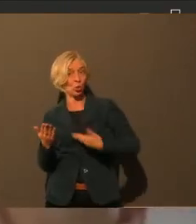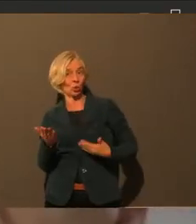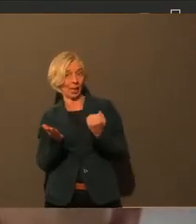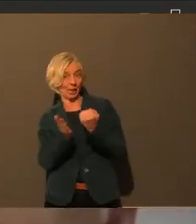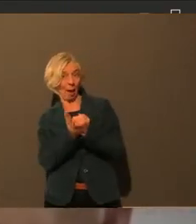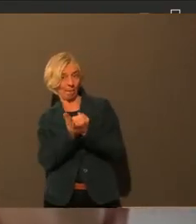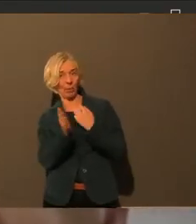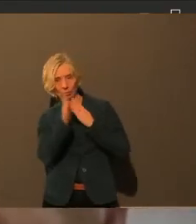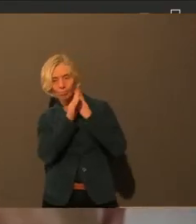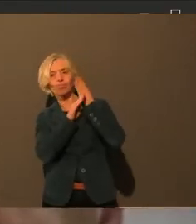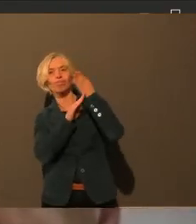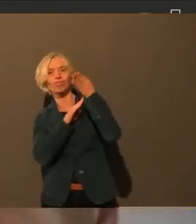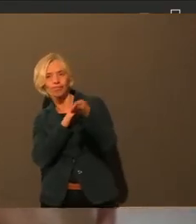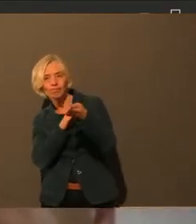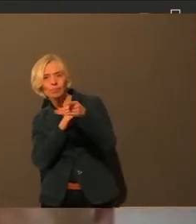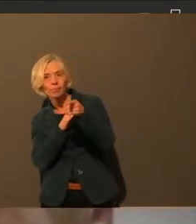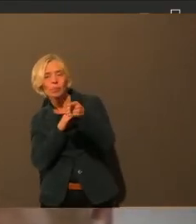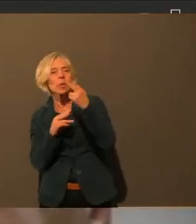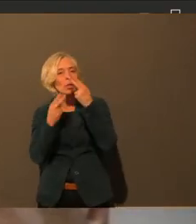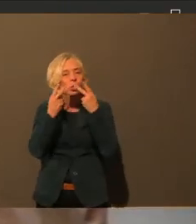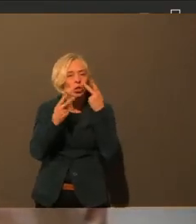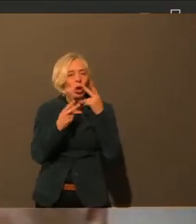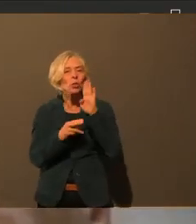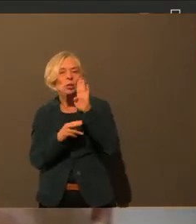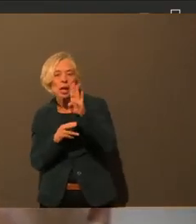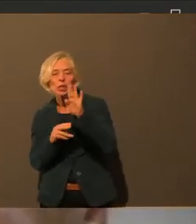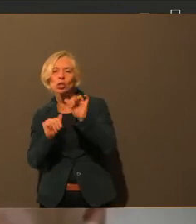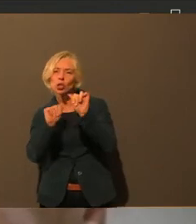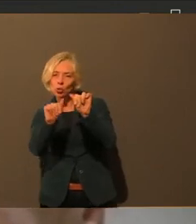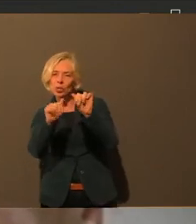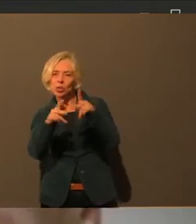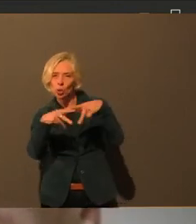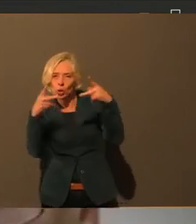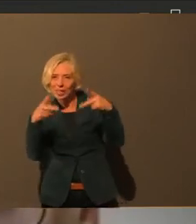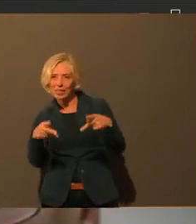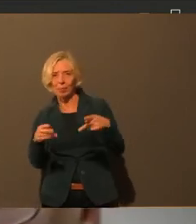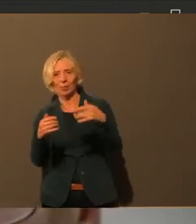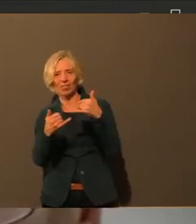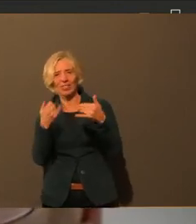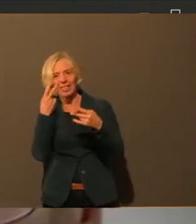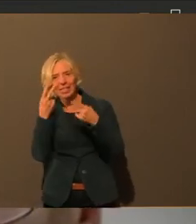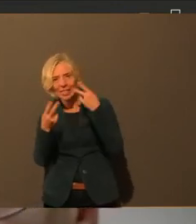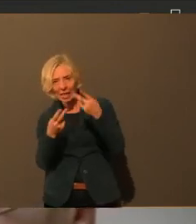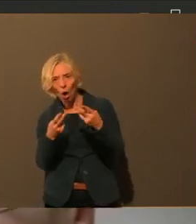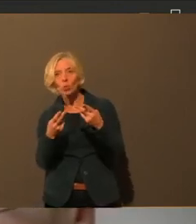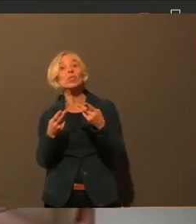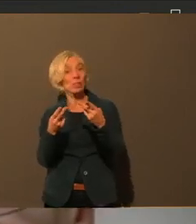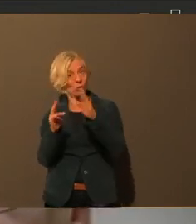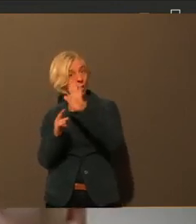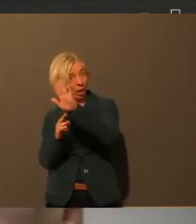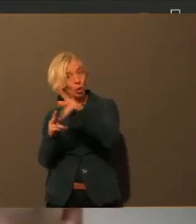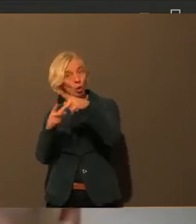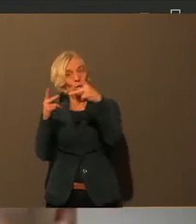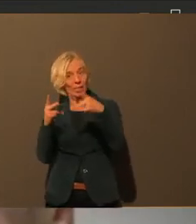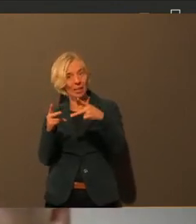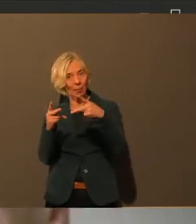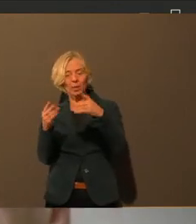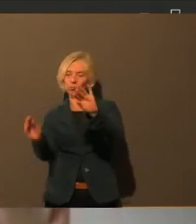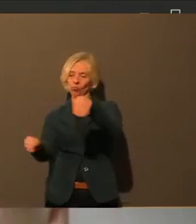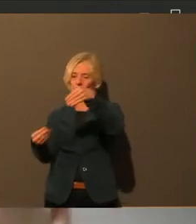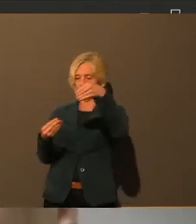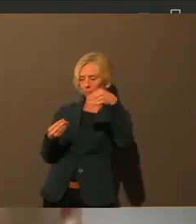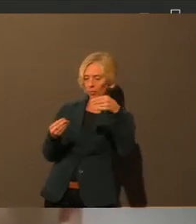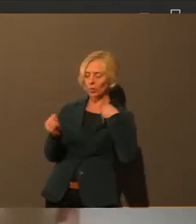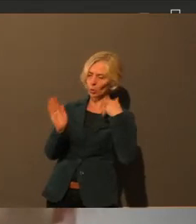und dort wurden die Schutzkonzepte dort individuell überprüft, besprochen und